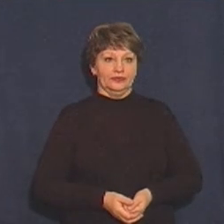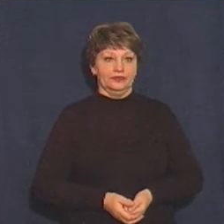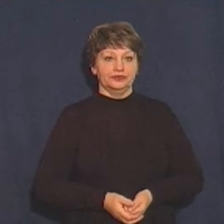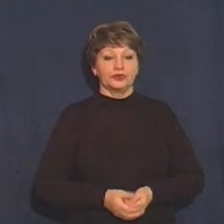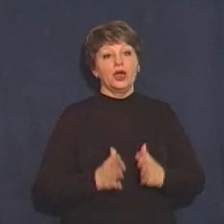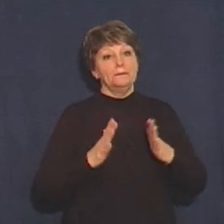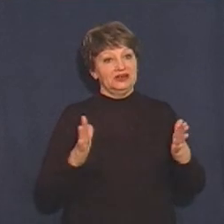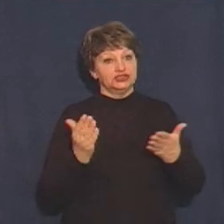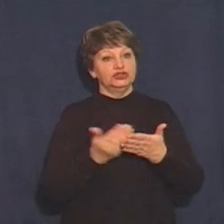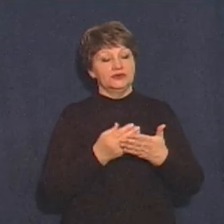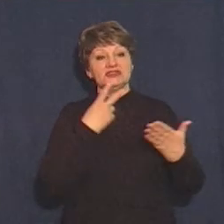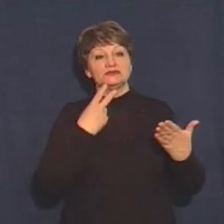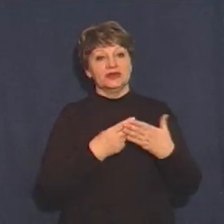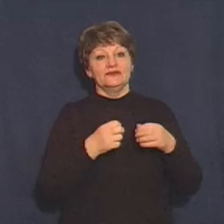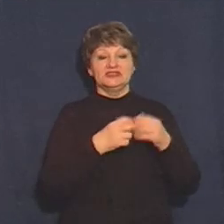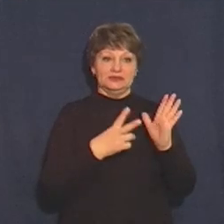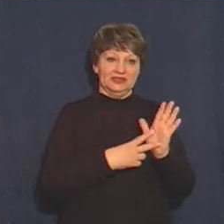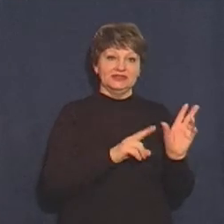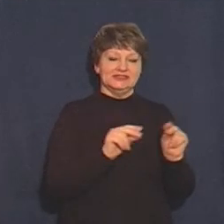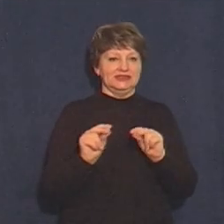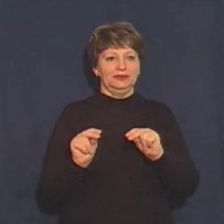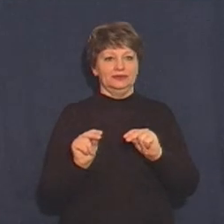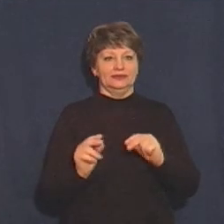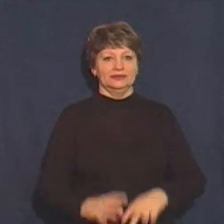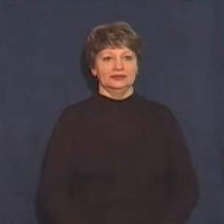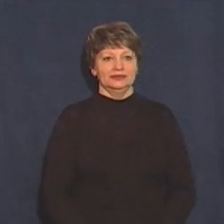І більше новин дивіться вже о 17-й. До зустрічі!